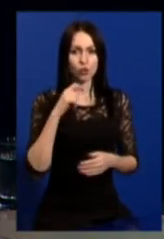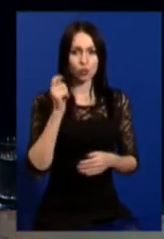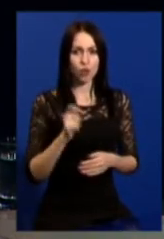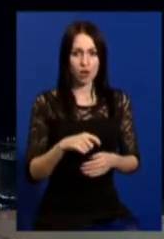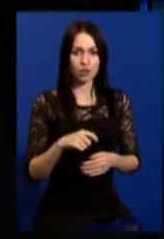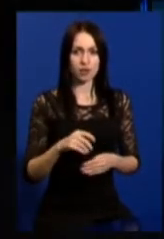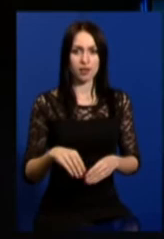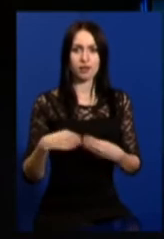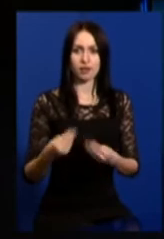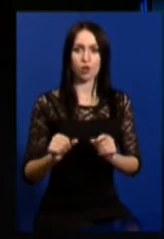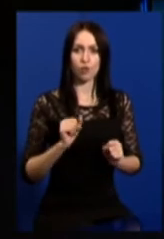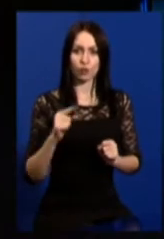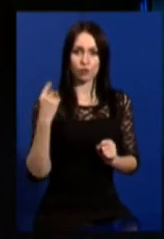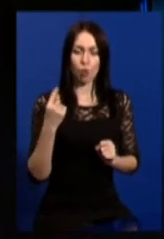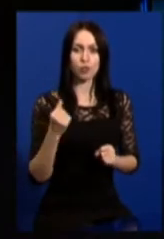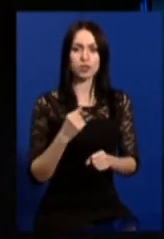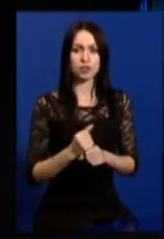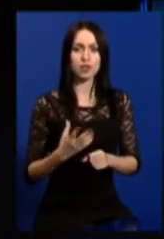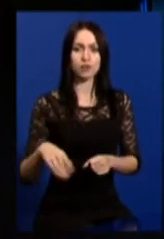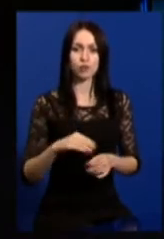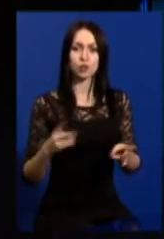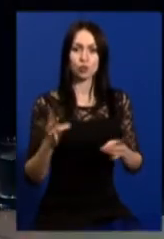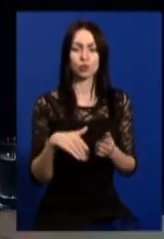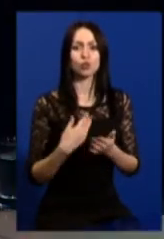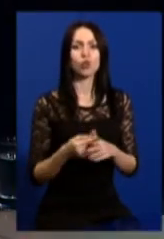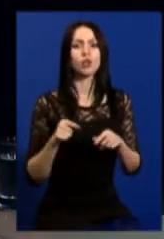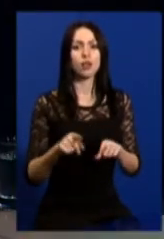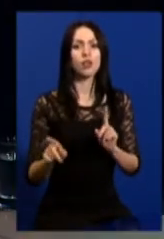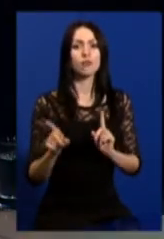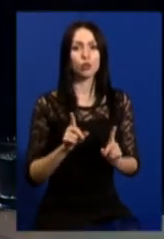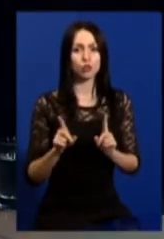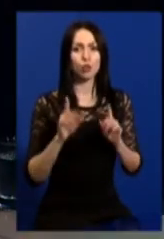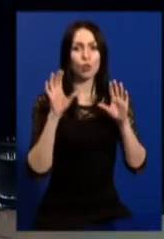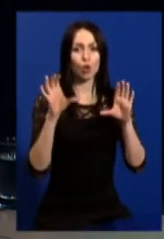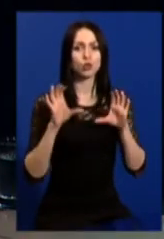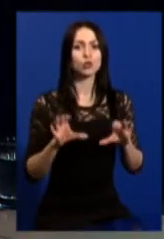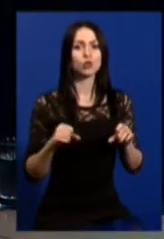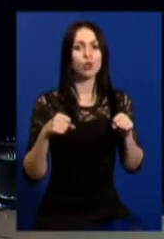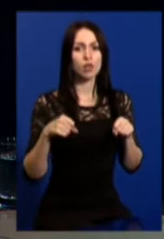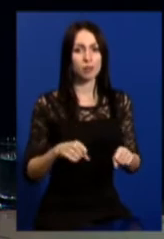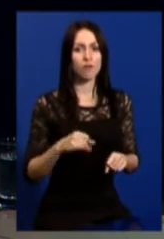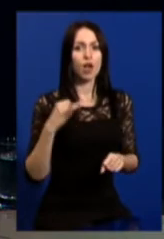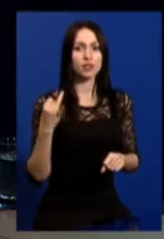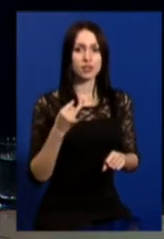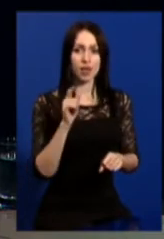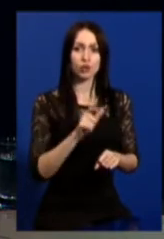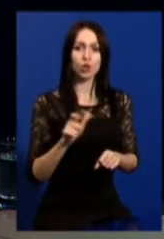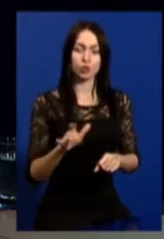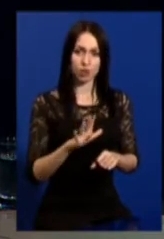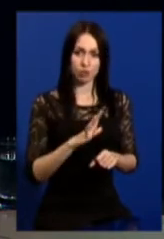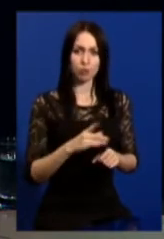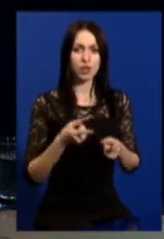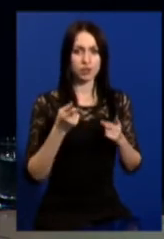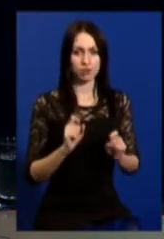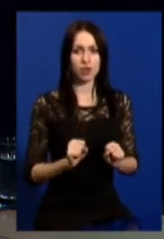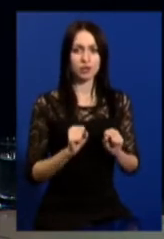поклав керівництво областю, все необхідне для того, щоб конституційні права та інтереси людей були належним